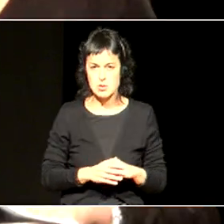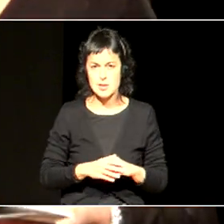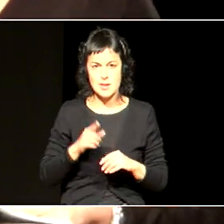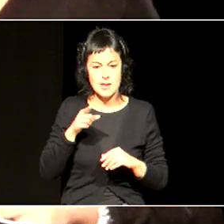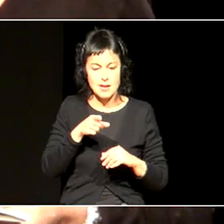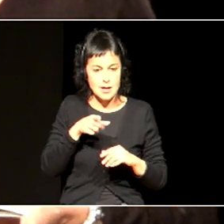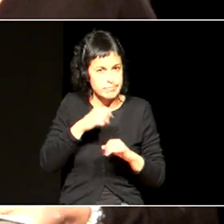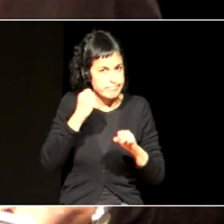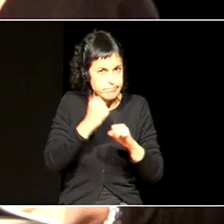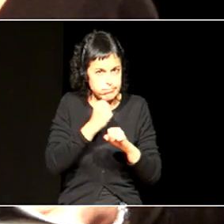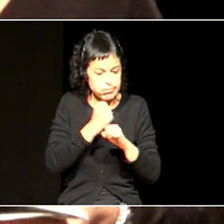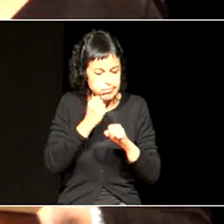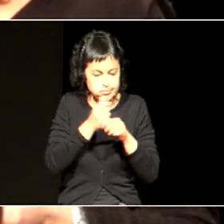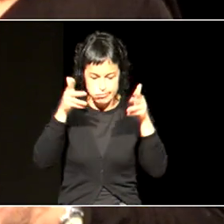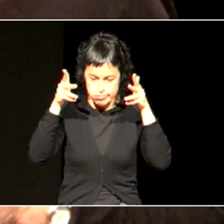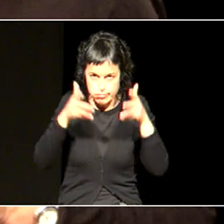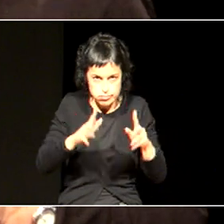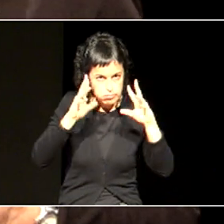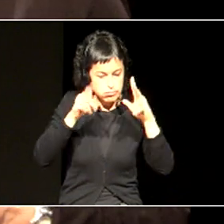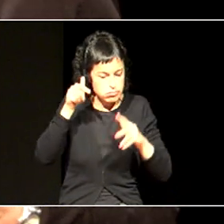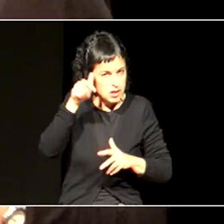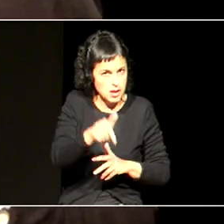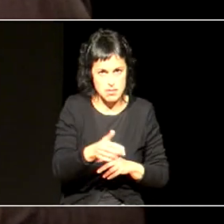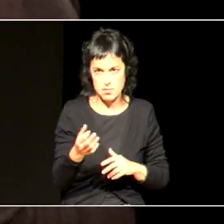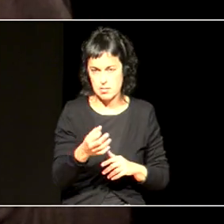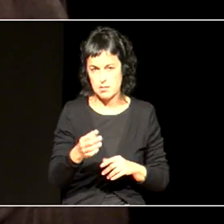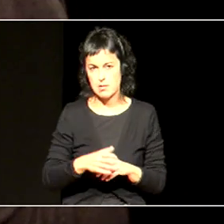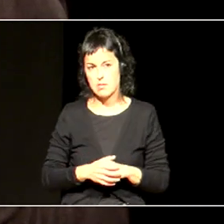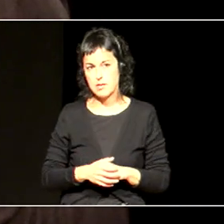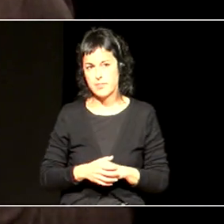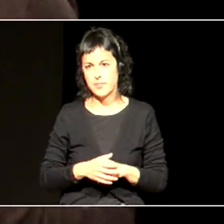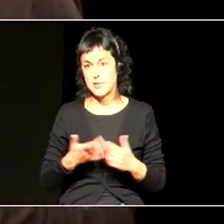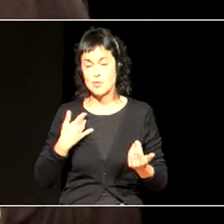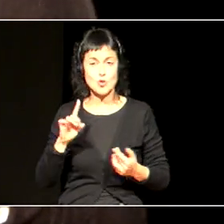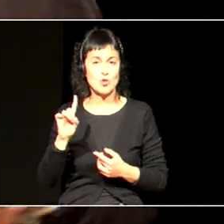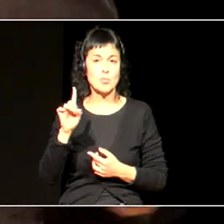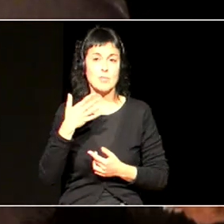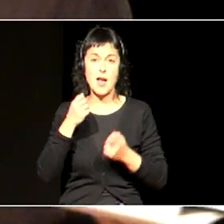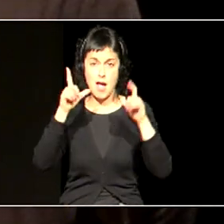indarra eta alegina sartu beharko dugu. Beraz, hori da, gure lehenengo diapositiba.